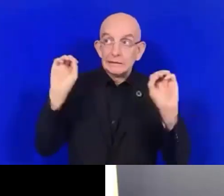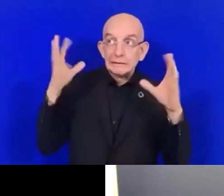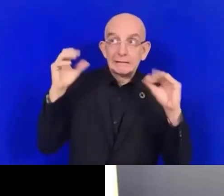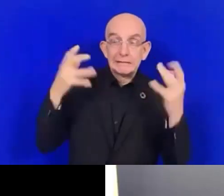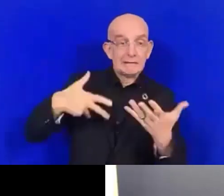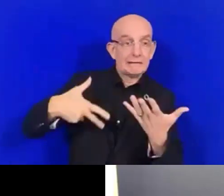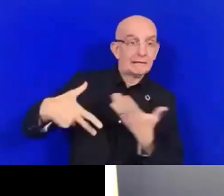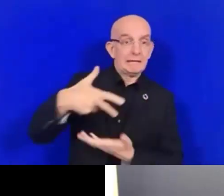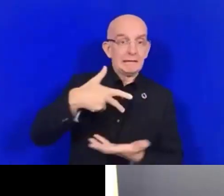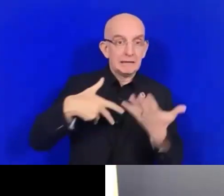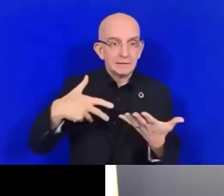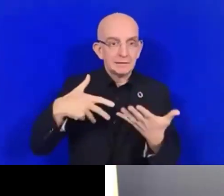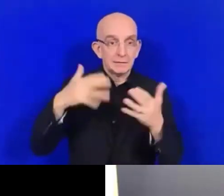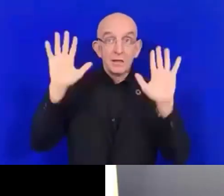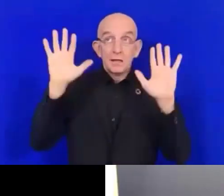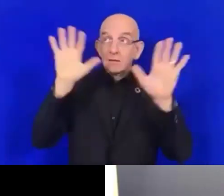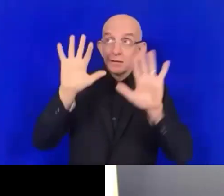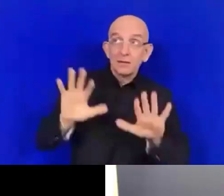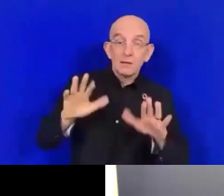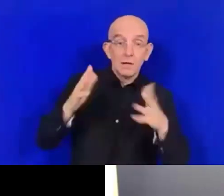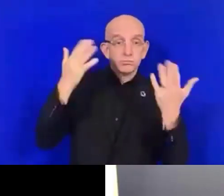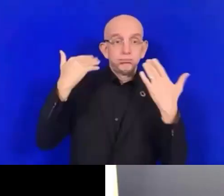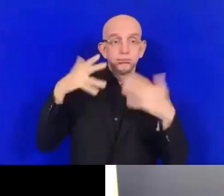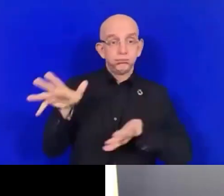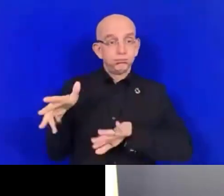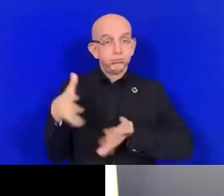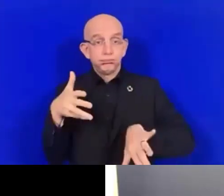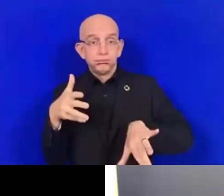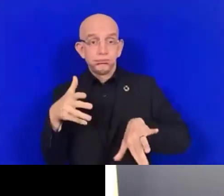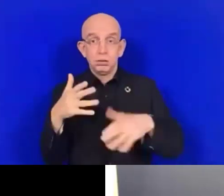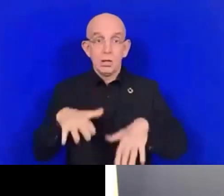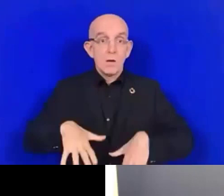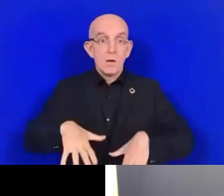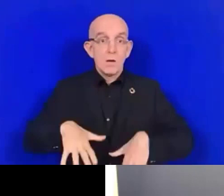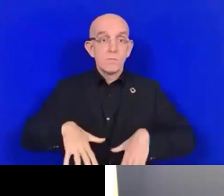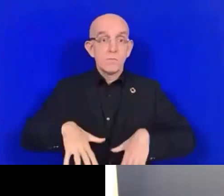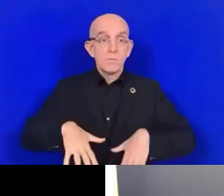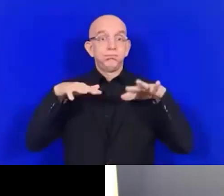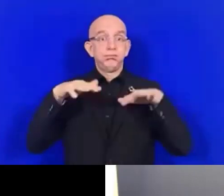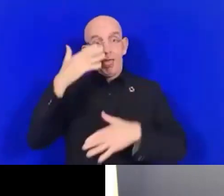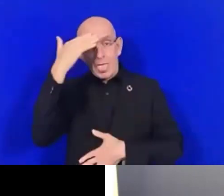a sur les personnes en situation de handicap. Réaliser cet objectif